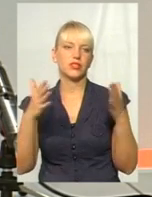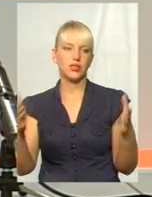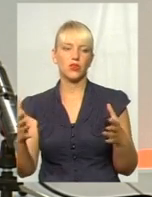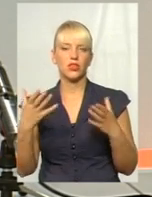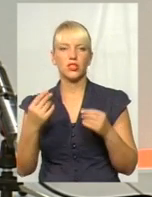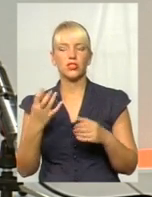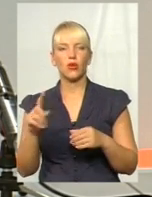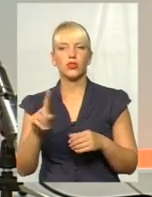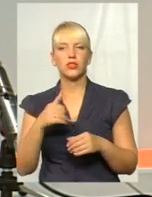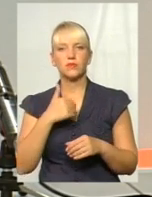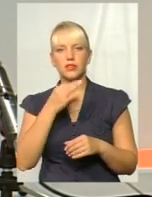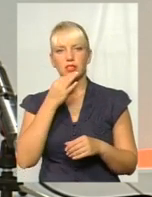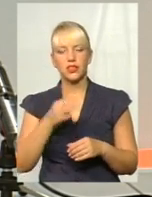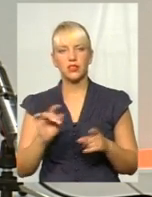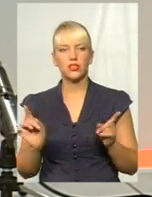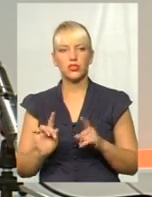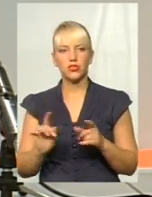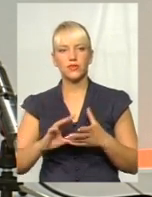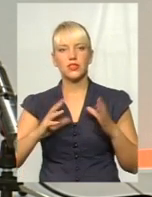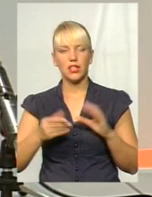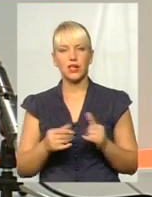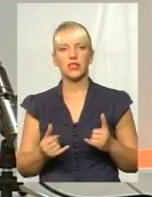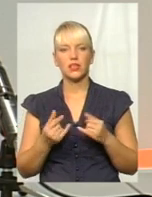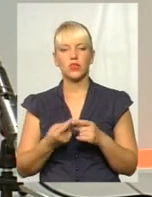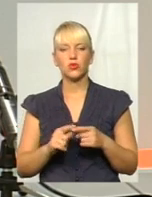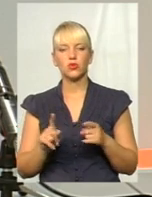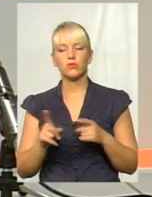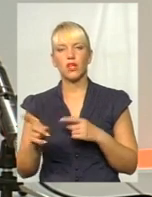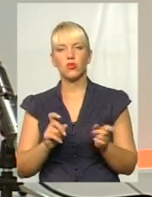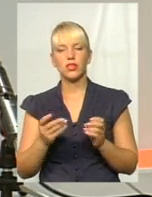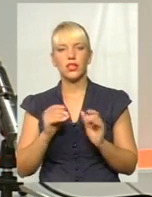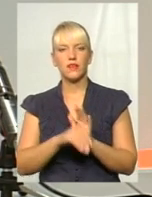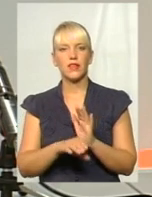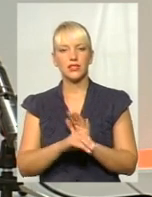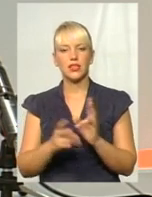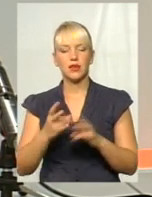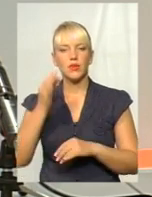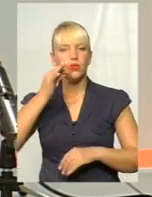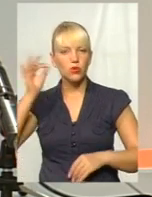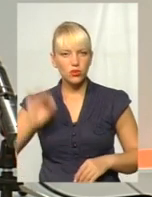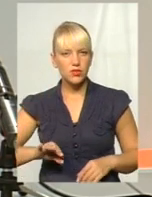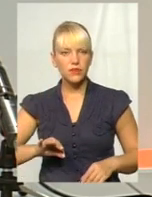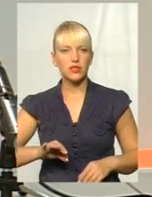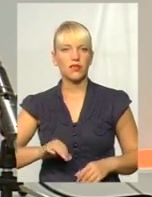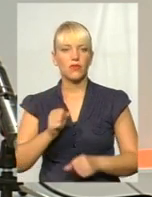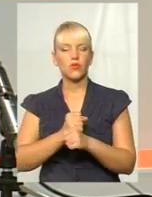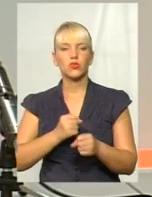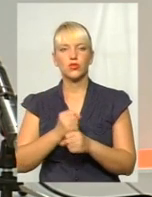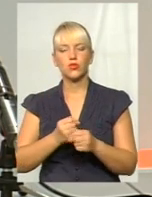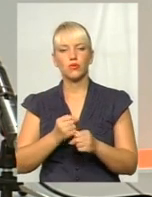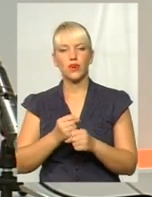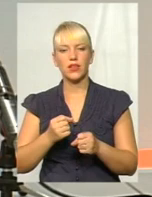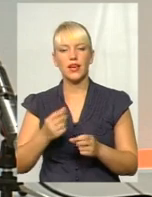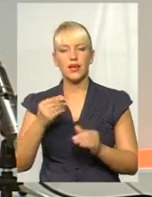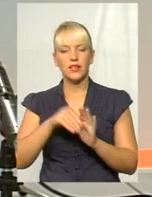Ще ще хотілося б сказати, що взагалі для того, щоб залучати інвестора, це потрібен досвід, функціонування інвестицій на